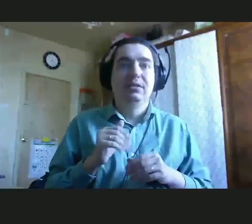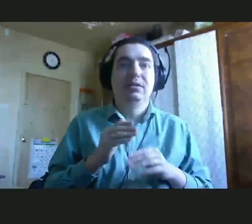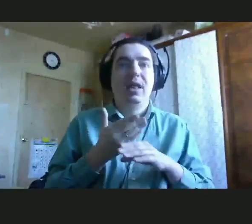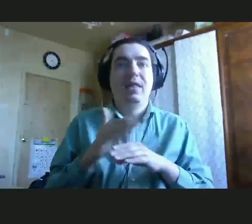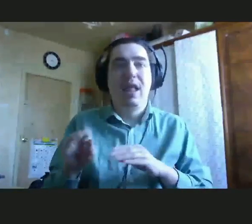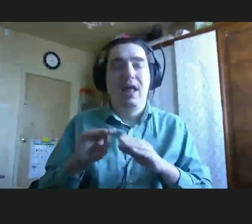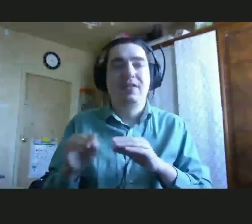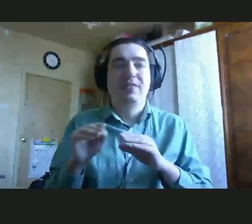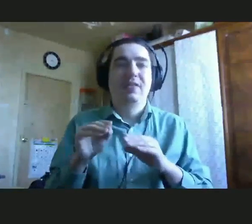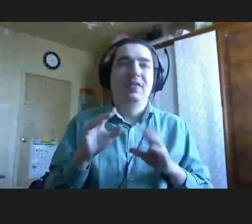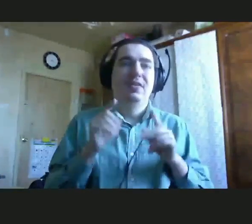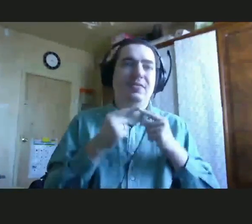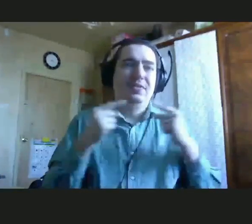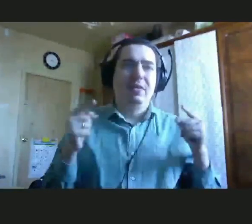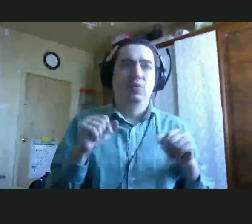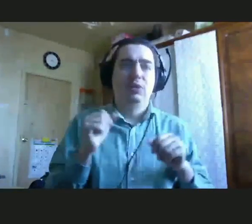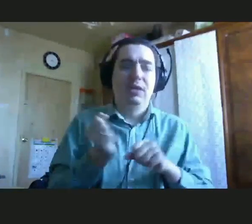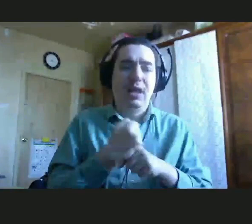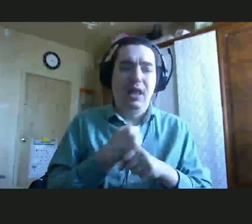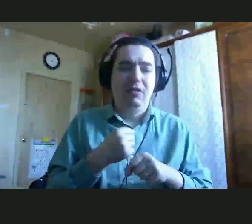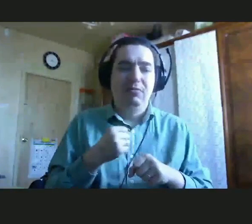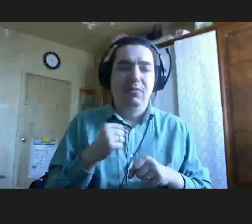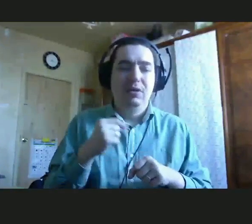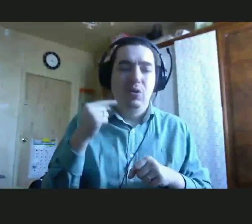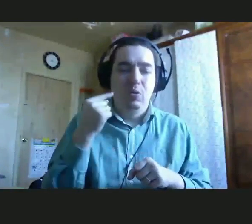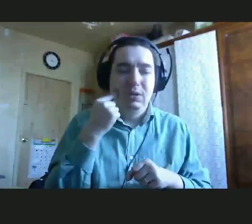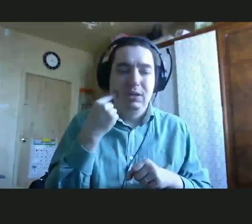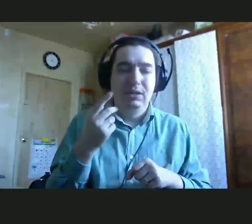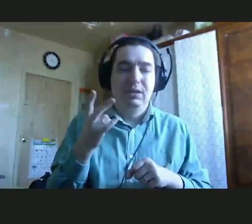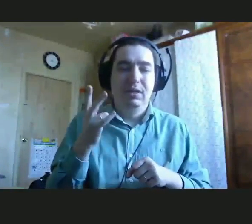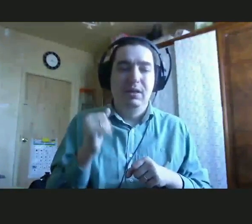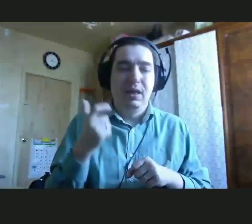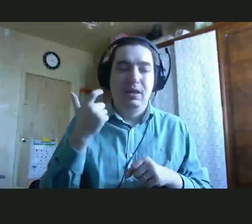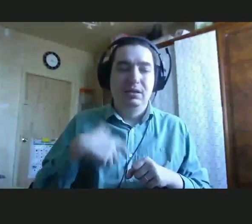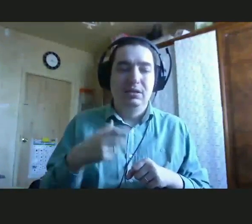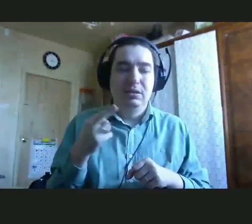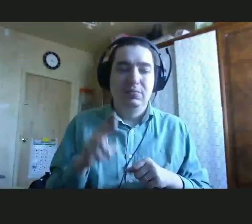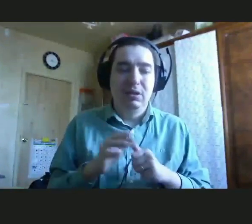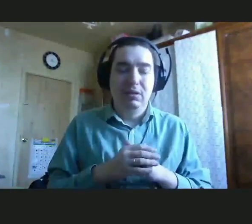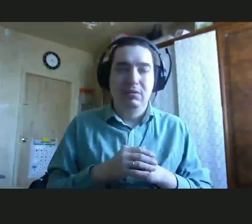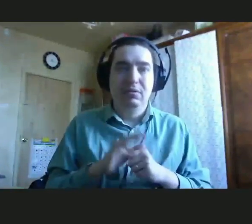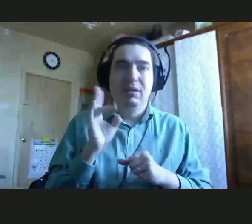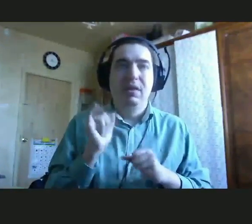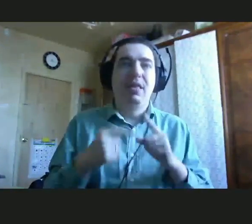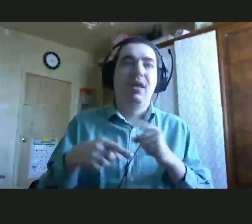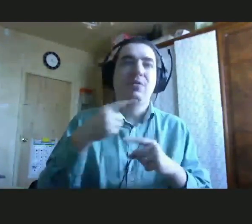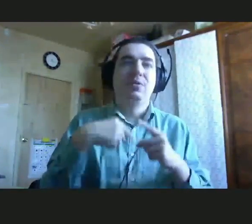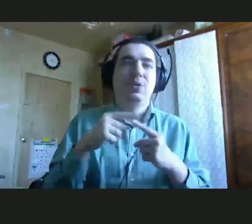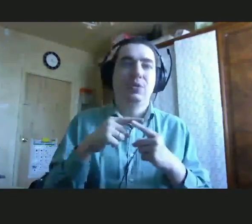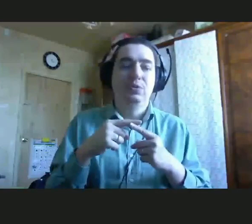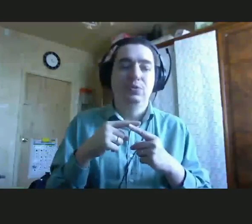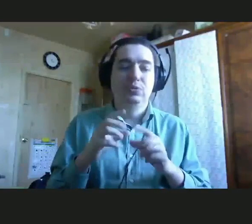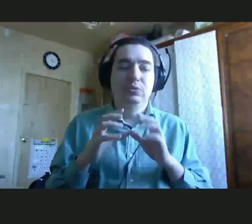всевозможные травмы, проблемы, обиды на ребенка, на себя, на окружающих, которые не